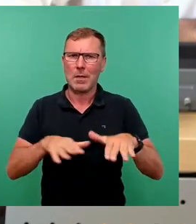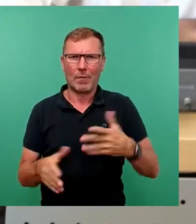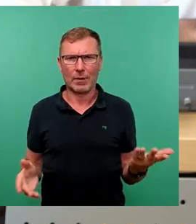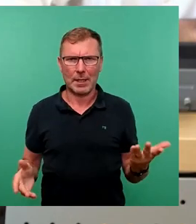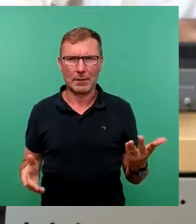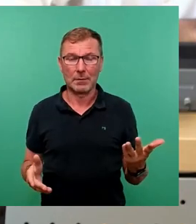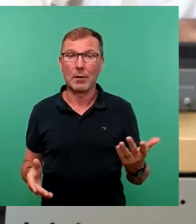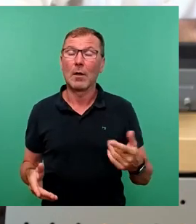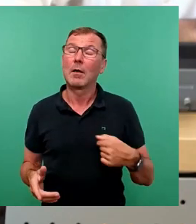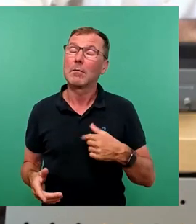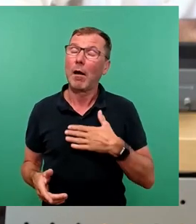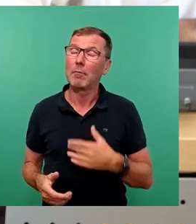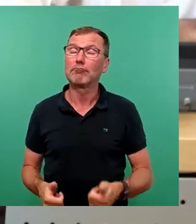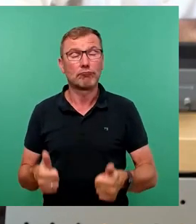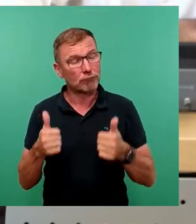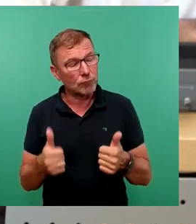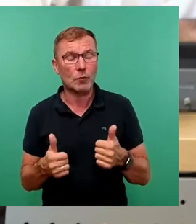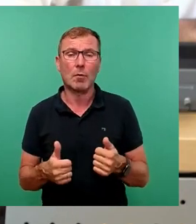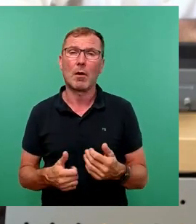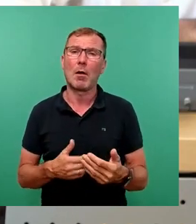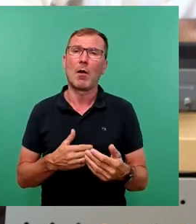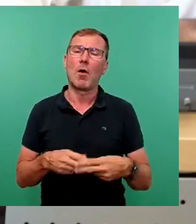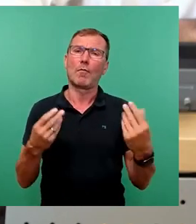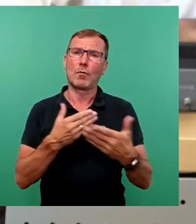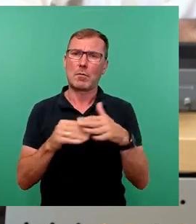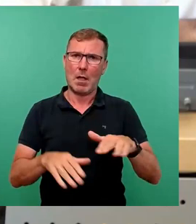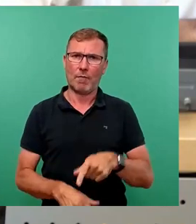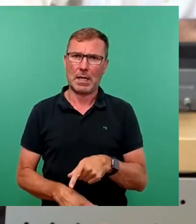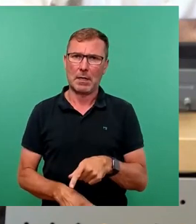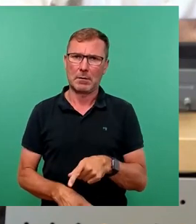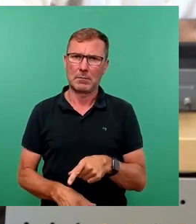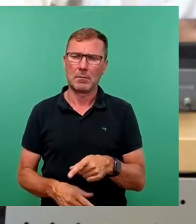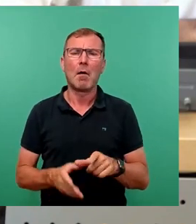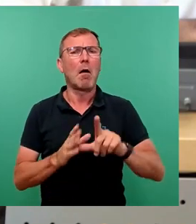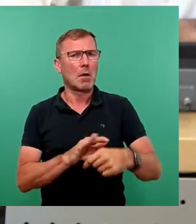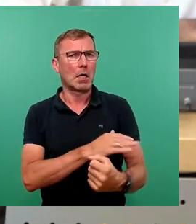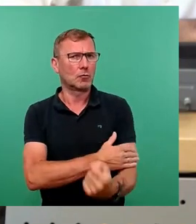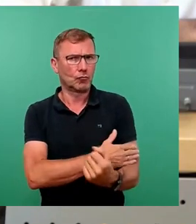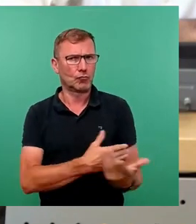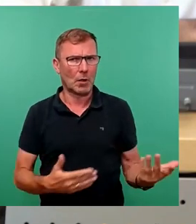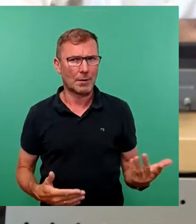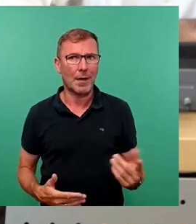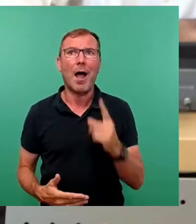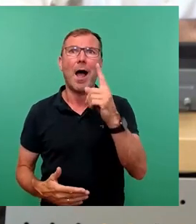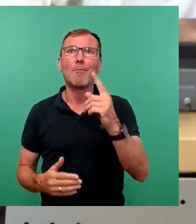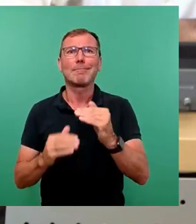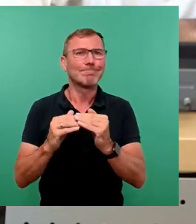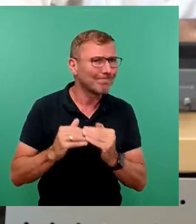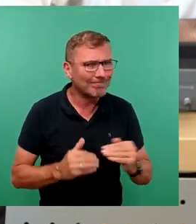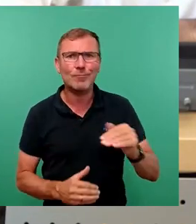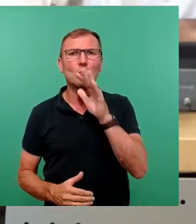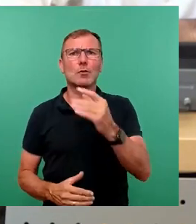wirklich einen super öffentlichen Nahverkehr in Dresden, der sehr leistungsfähig ist, aber eben noch nicht leistungsfähig genug